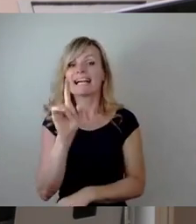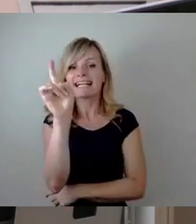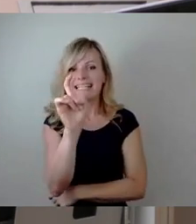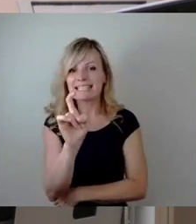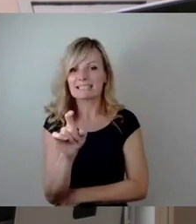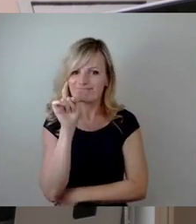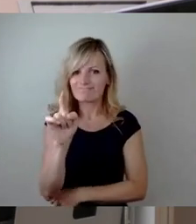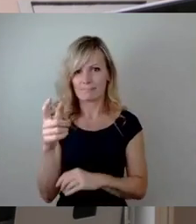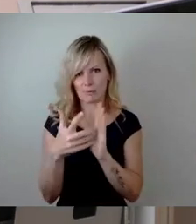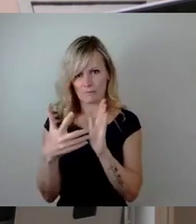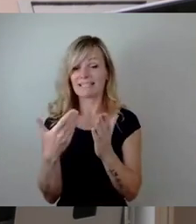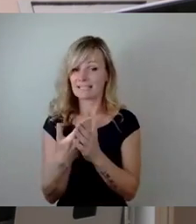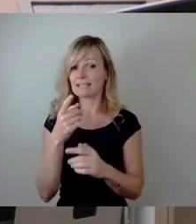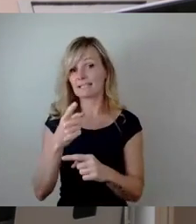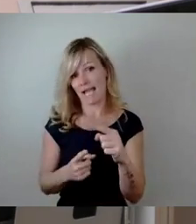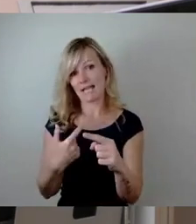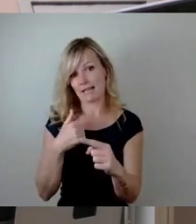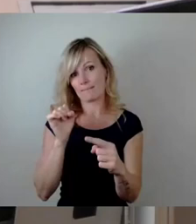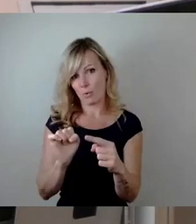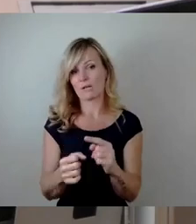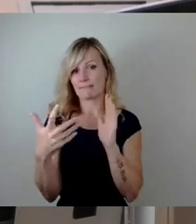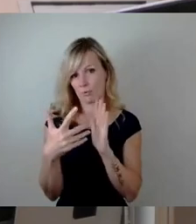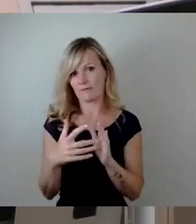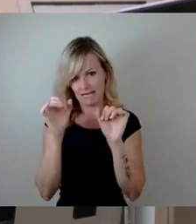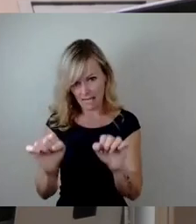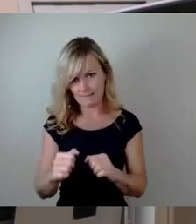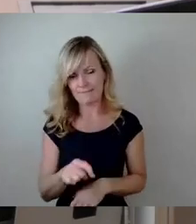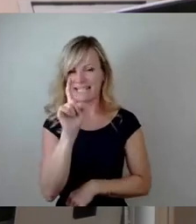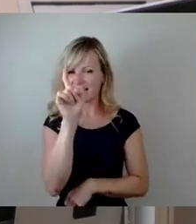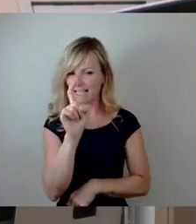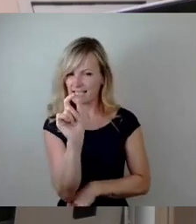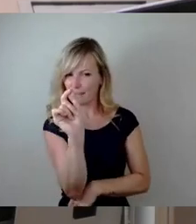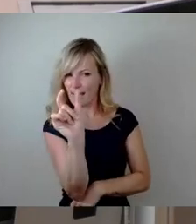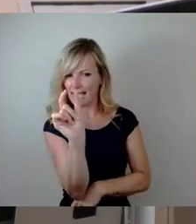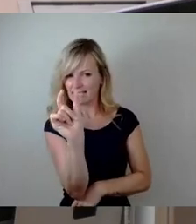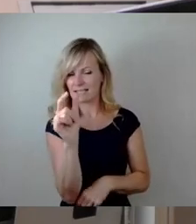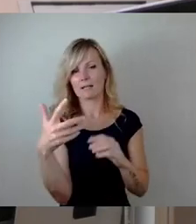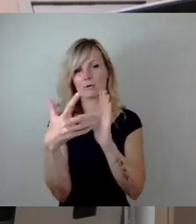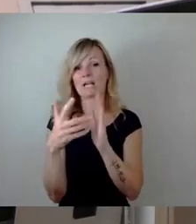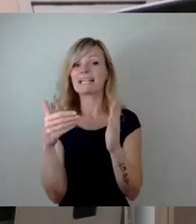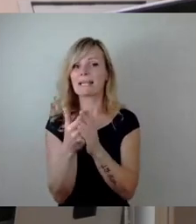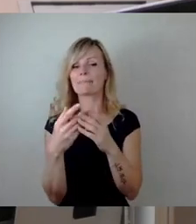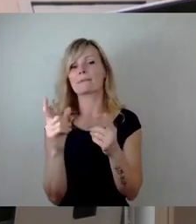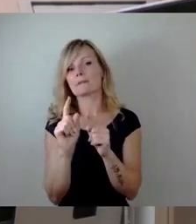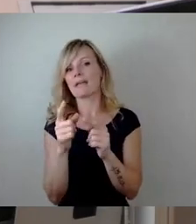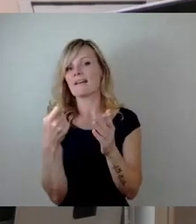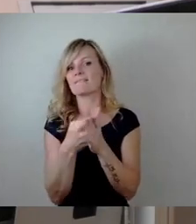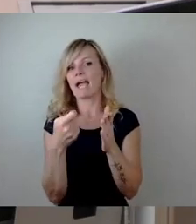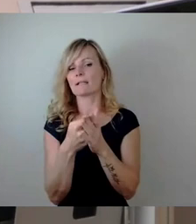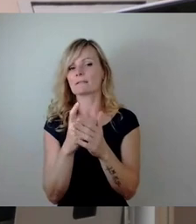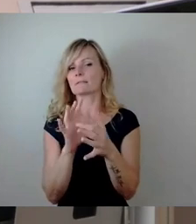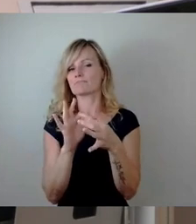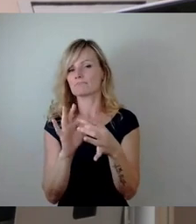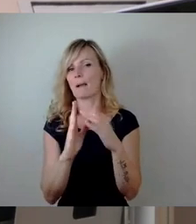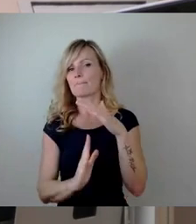der beauftragten Prüfungen, die Rissbreitenkontrolle, da gibt es Grenzwerte, die eingehalten werden müssen, die von Jahr